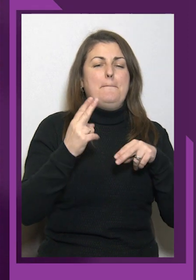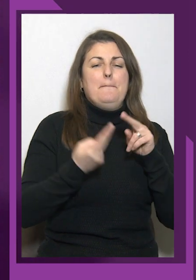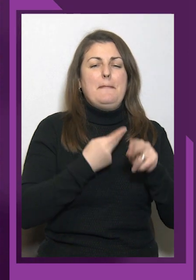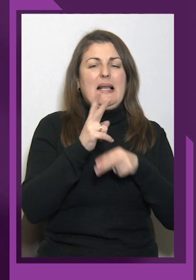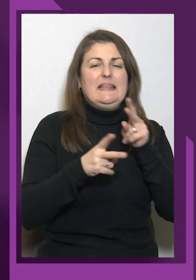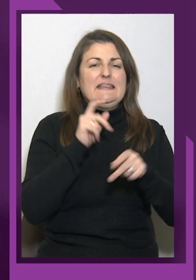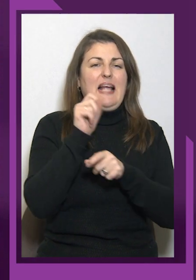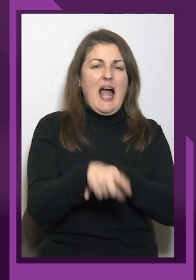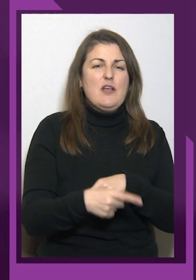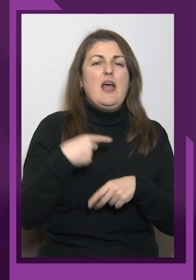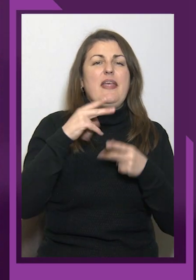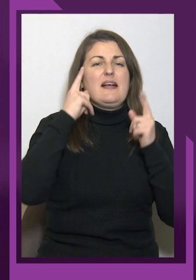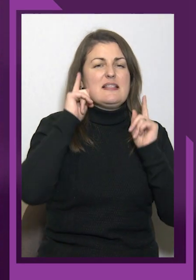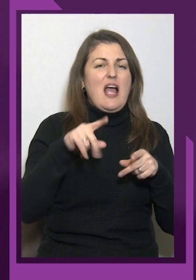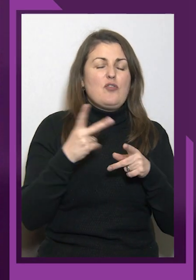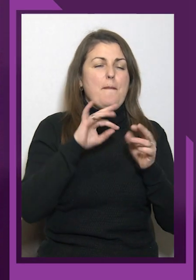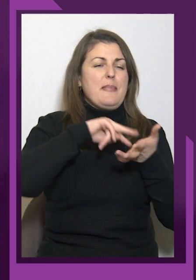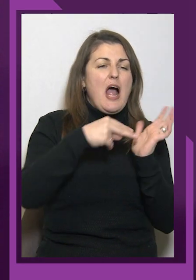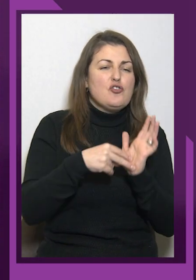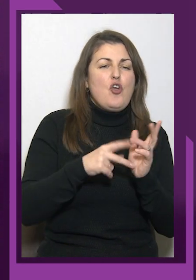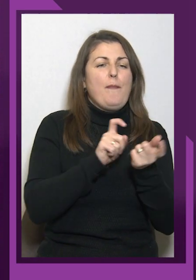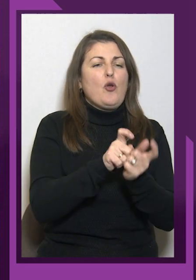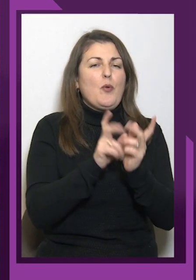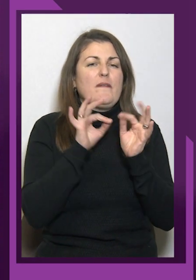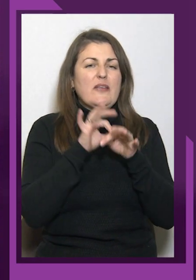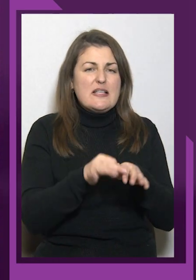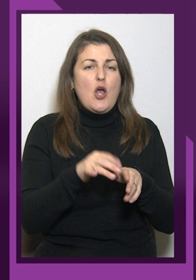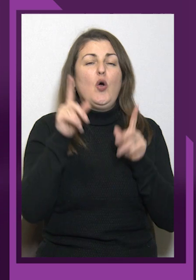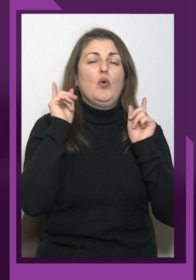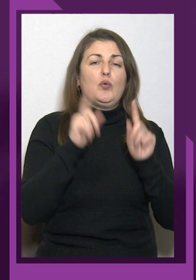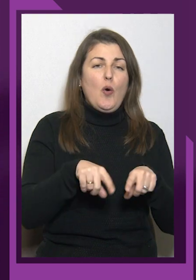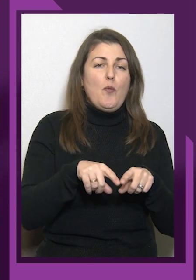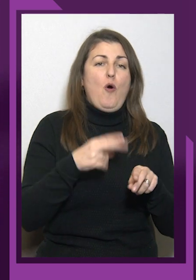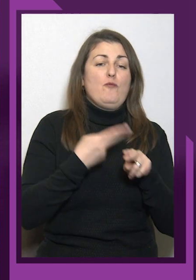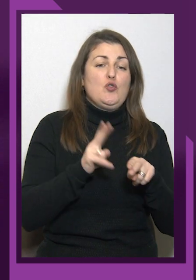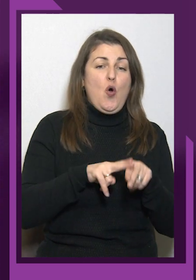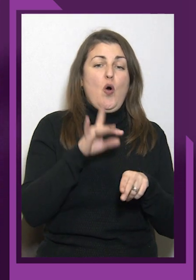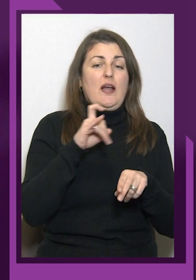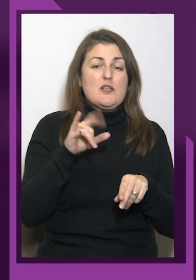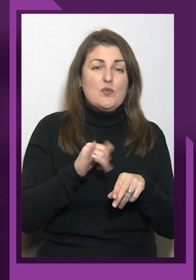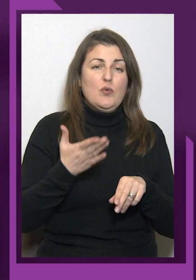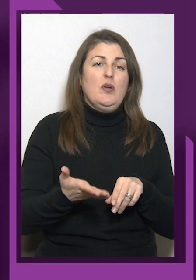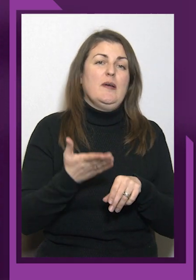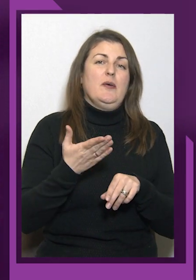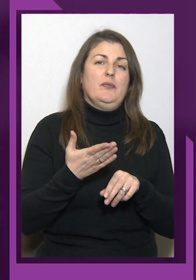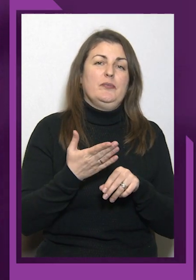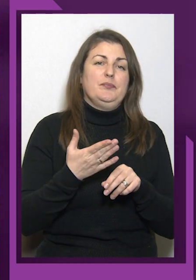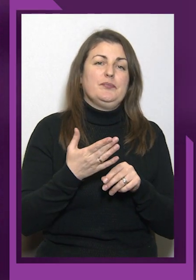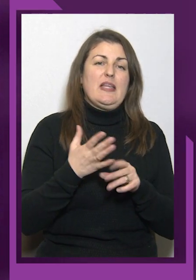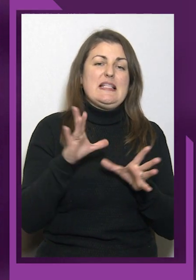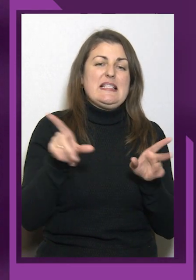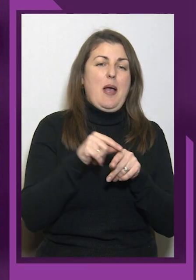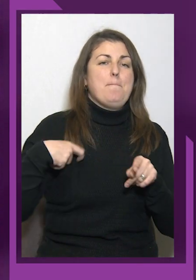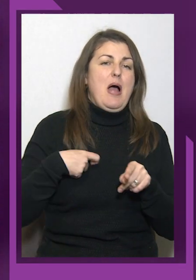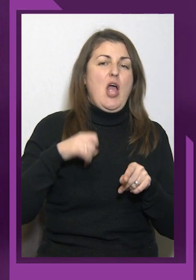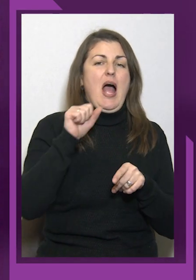Тому в цього разу з менеджером Андрієм ми зробили все